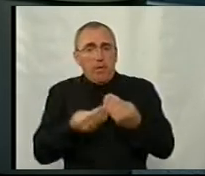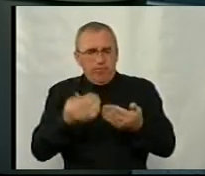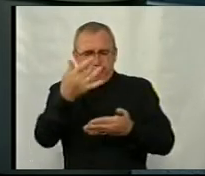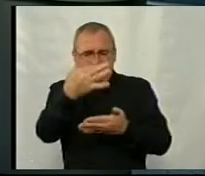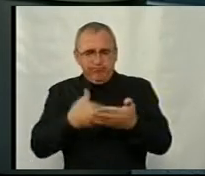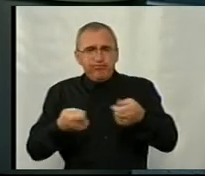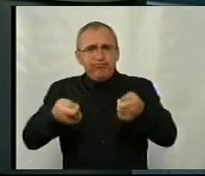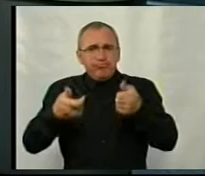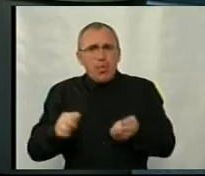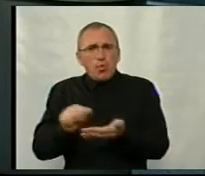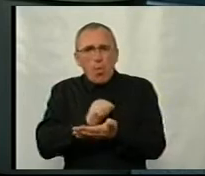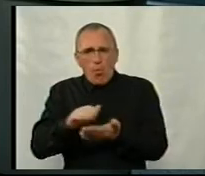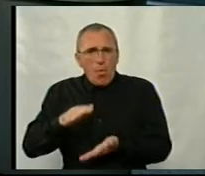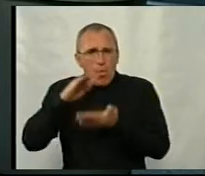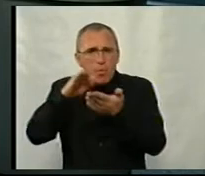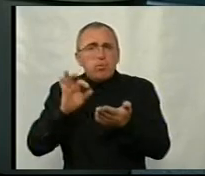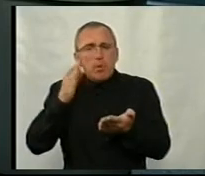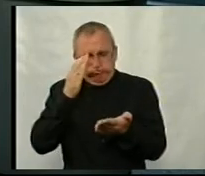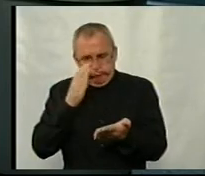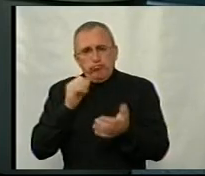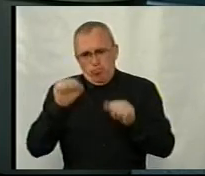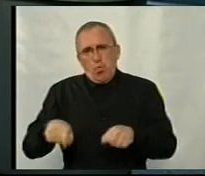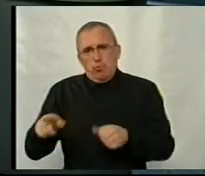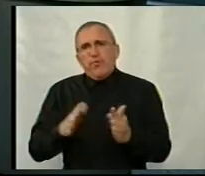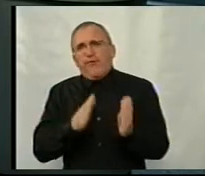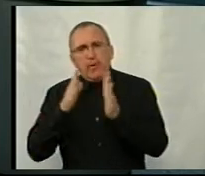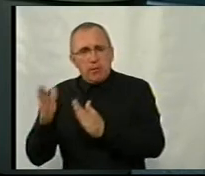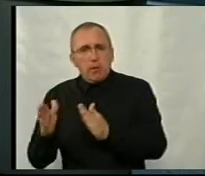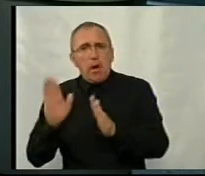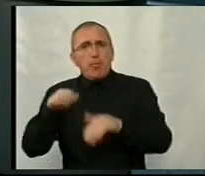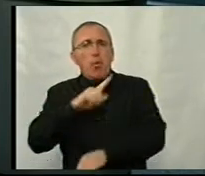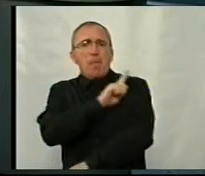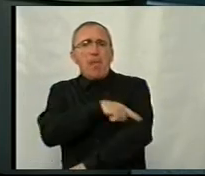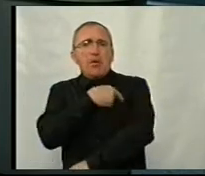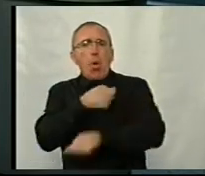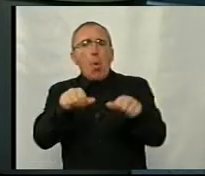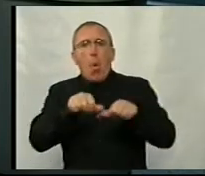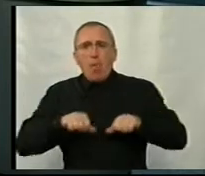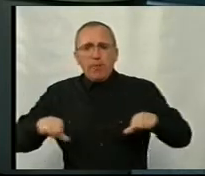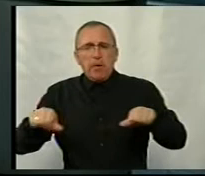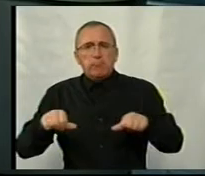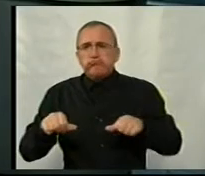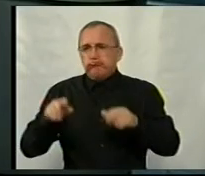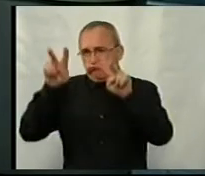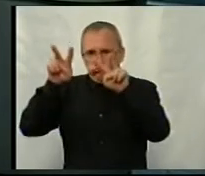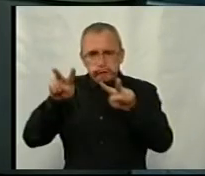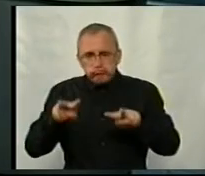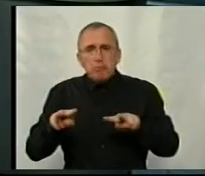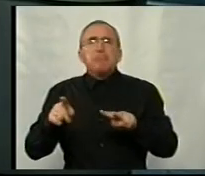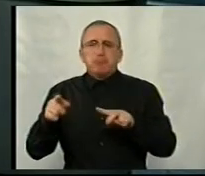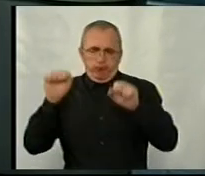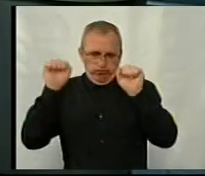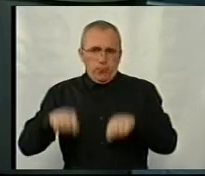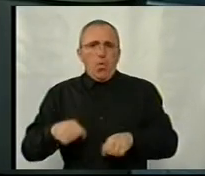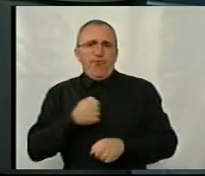документів, який підтверджує право на відсрочку. Далі, пройти медичну комісію повинен бути визнаний придатним в будь-якому разі до